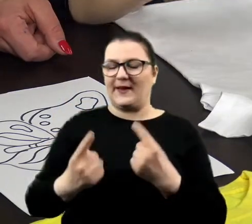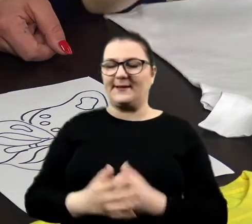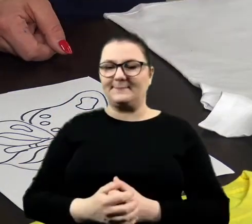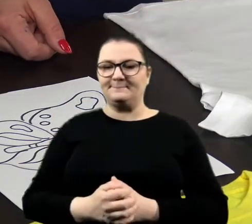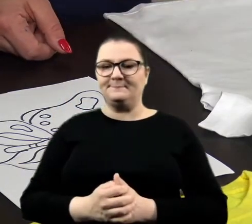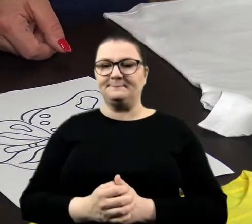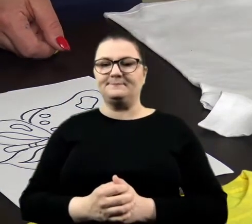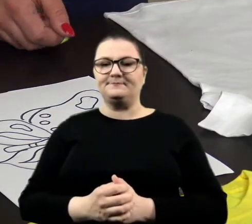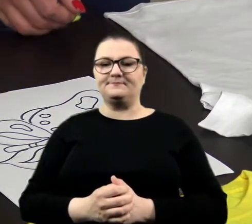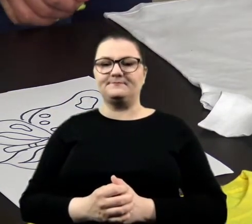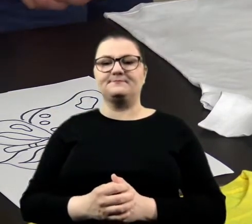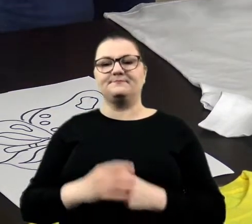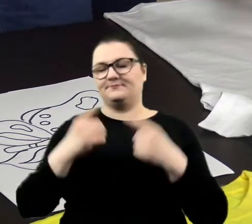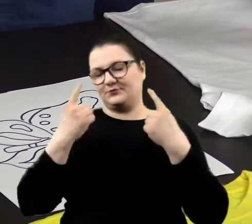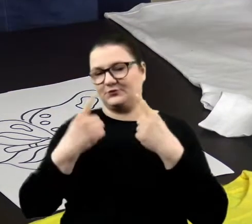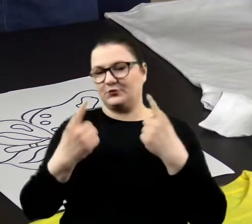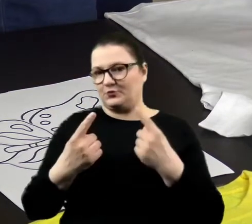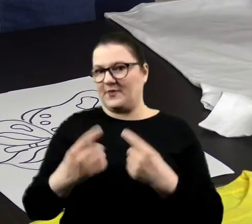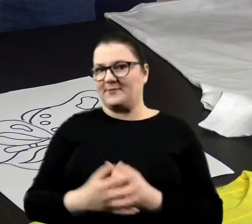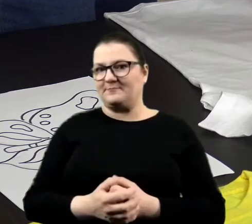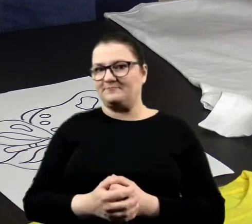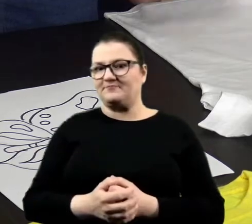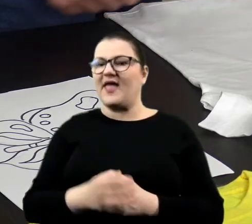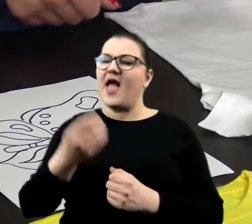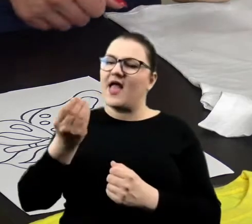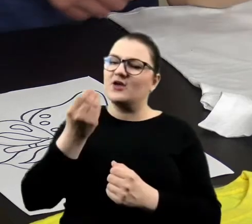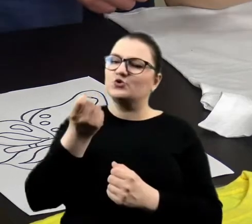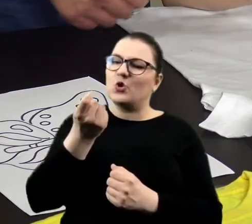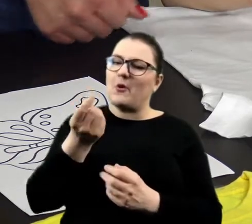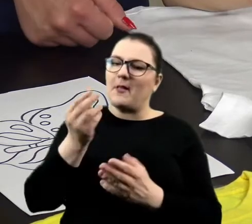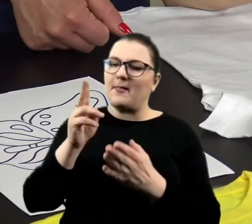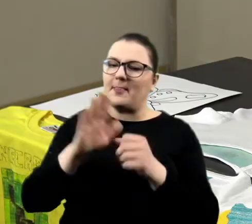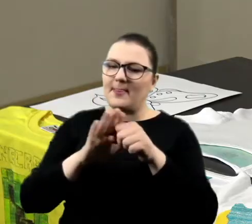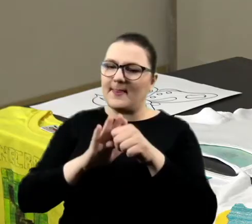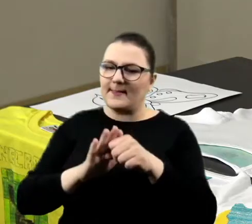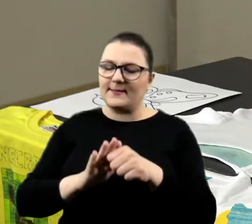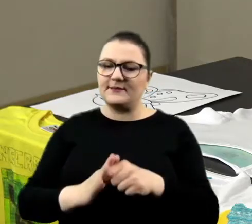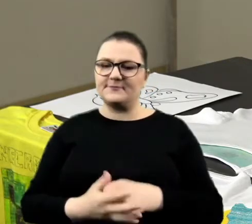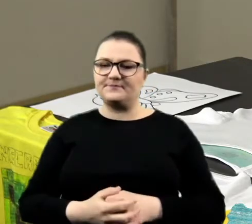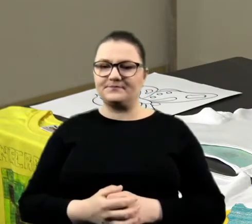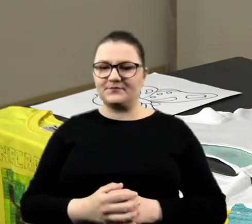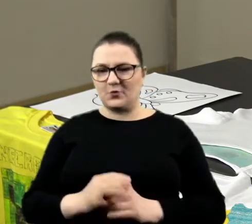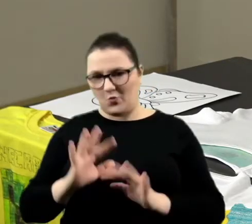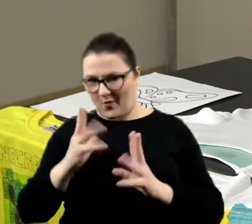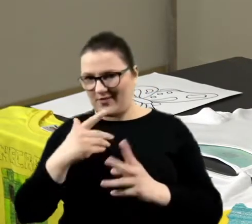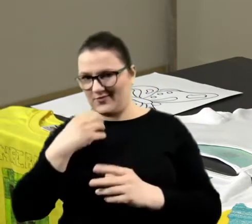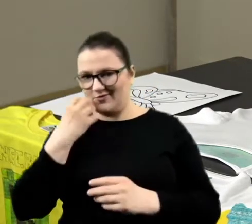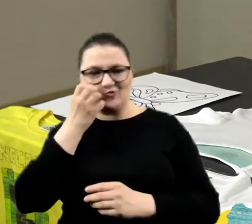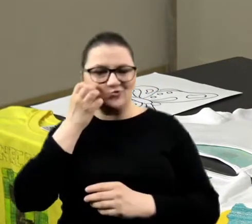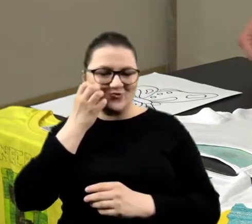O, świetnie. A weź jeszcze kawałeczek tutaj. Taki ładny, różowy. Dobra.